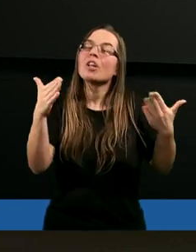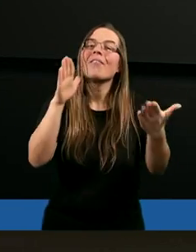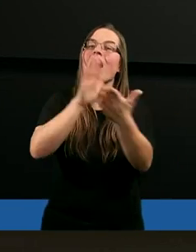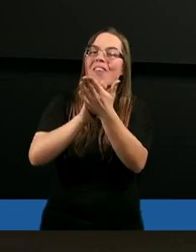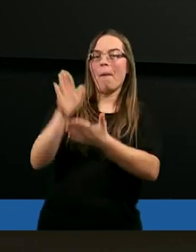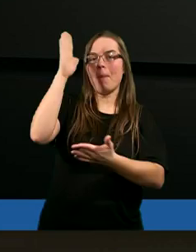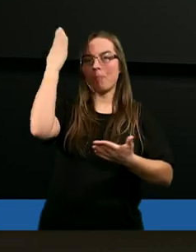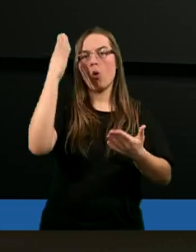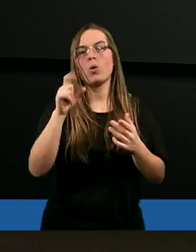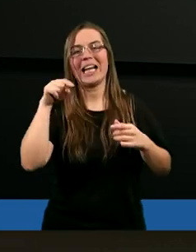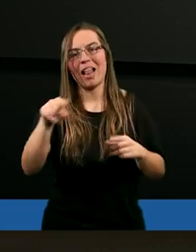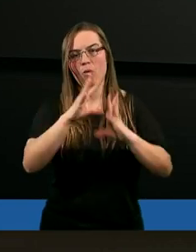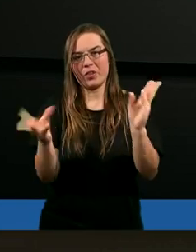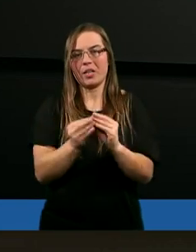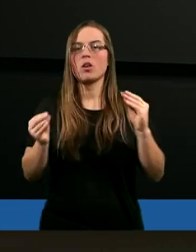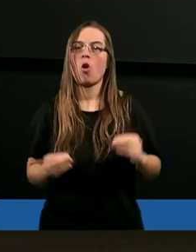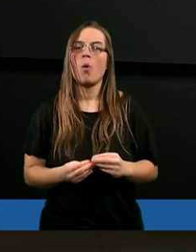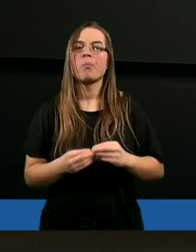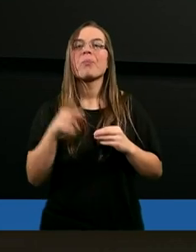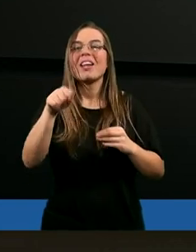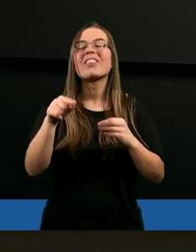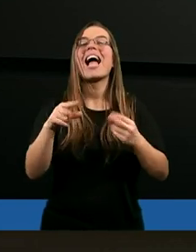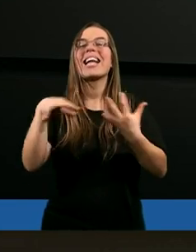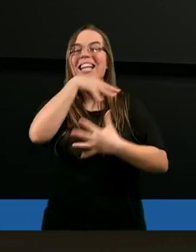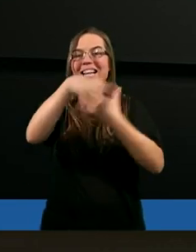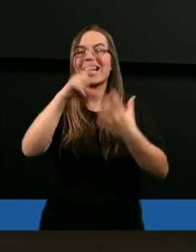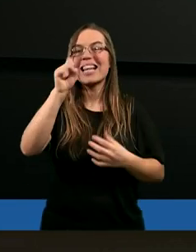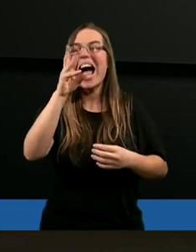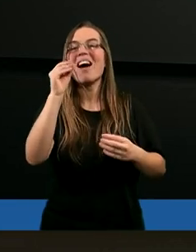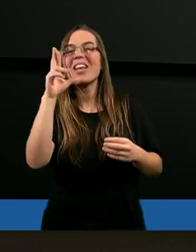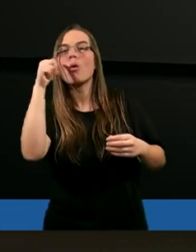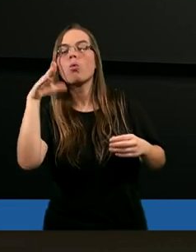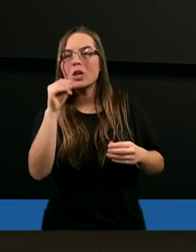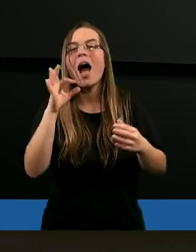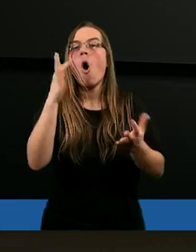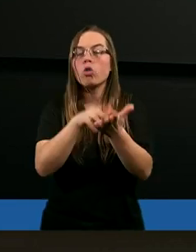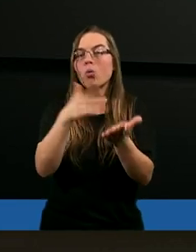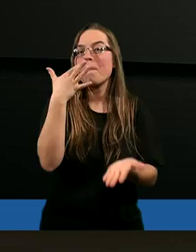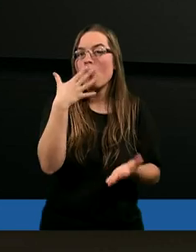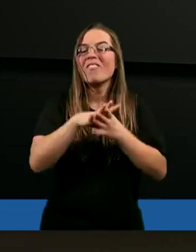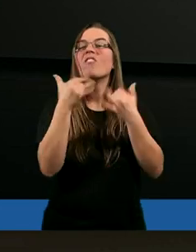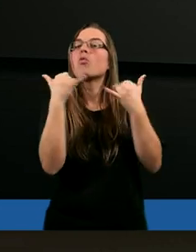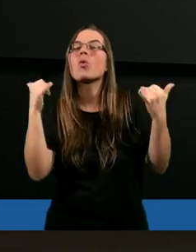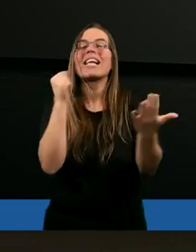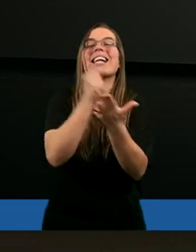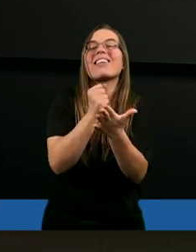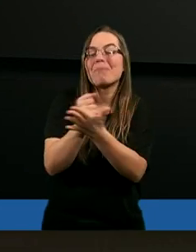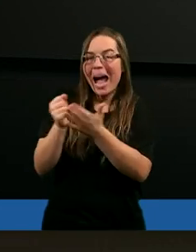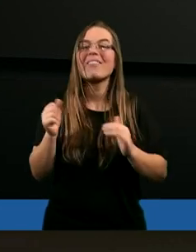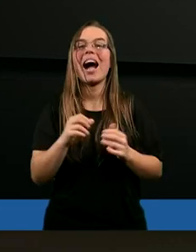Zawsze w tej zawierusze, o której mówiliśmy w różnych aspektach,